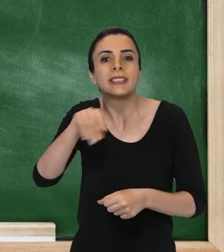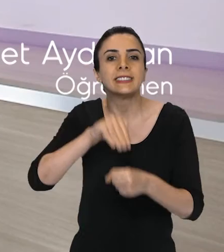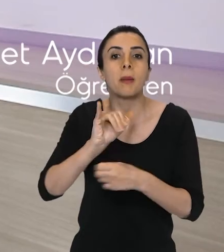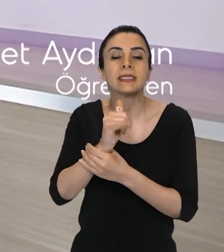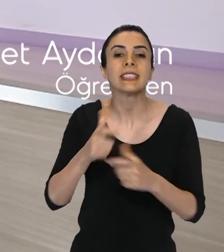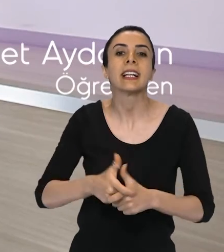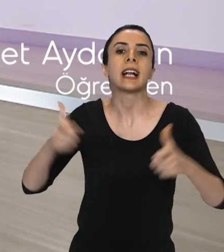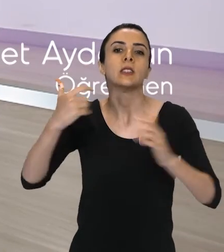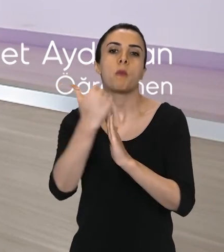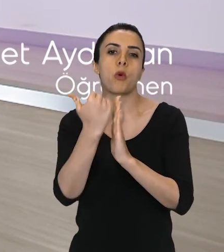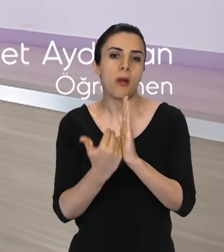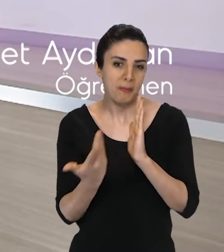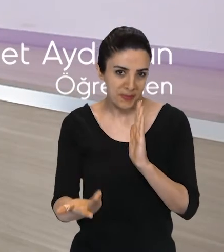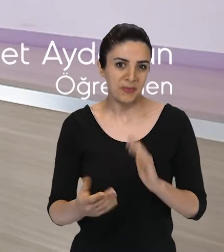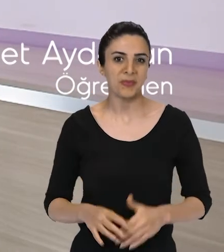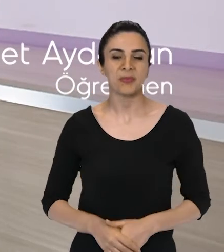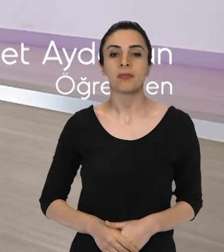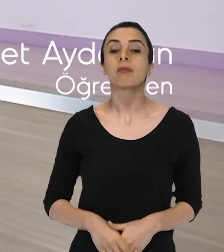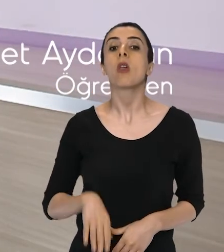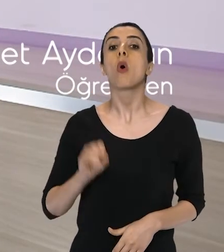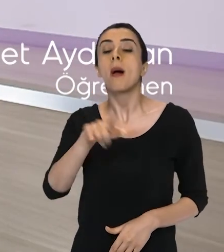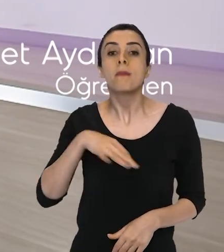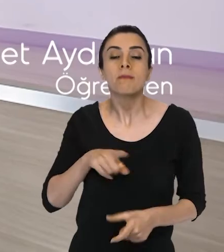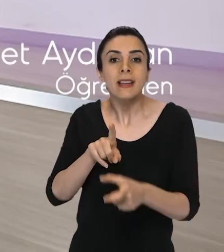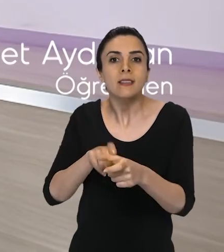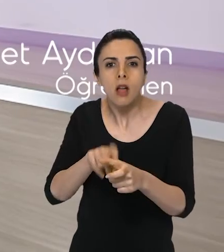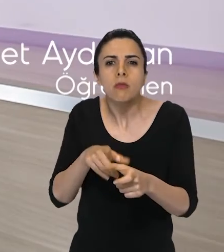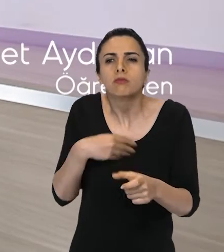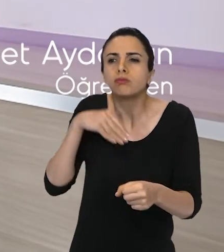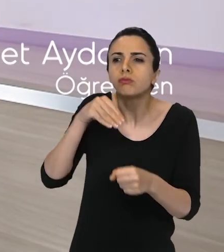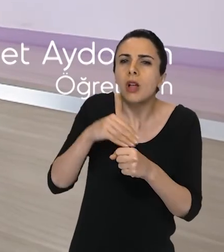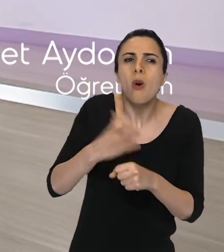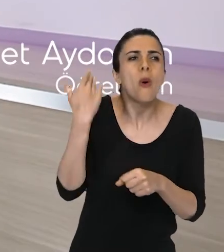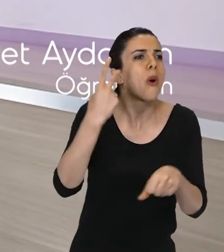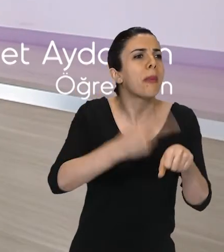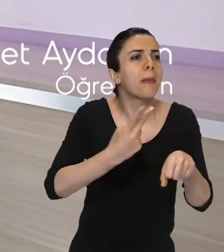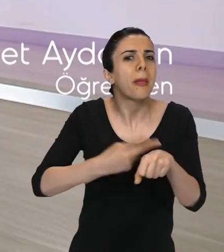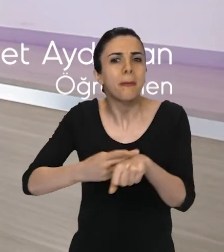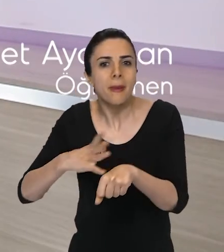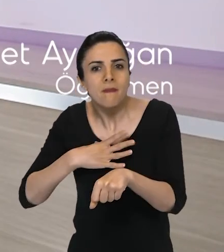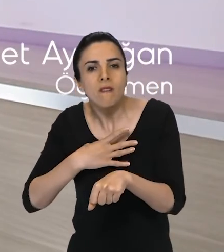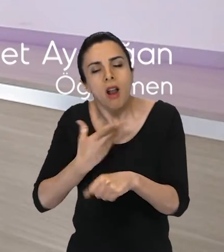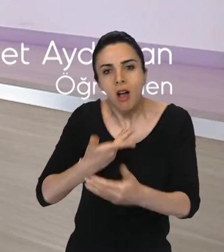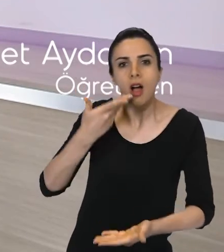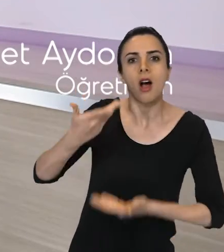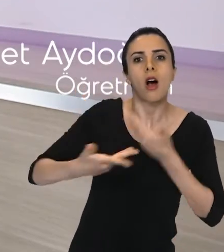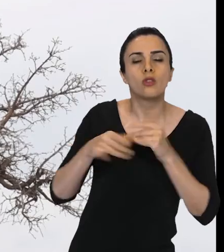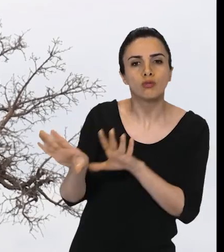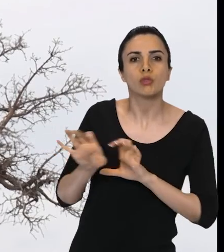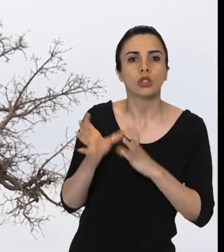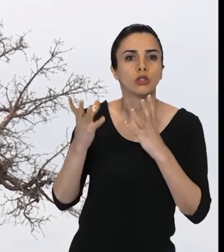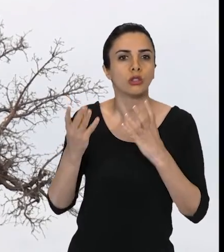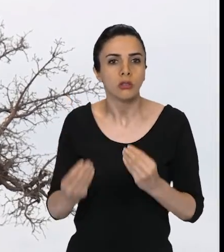Kurs içeriği öğretmenlere rehberlik eden bir dizi örnek olayı üzerinde planlanmış. Demet Aydoğan öğretmen